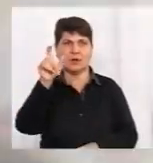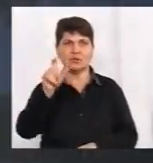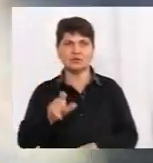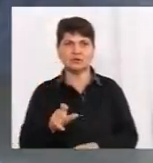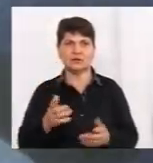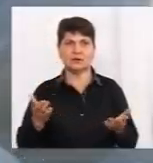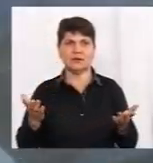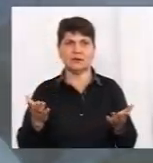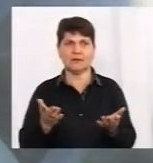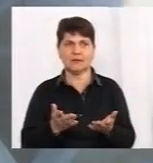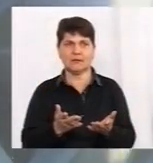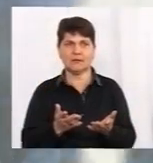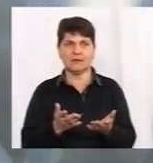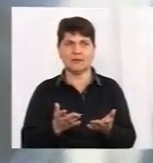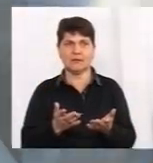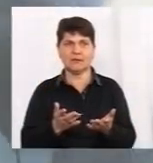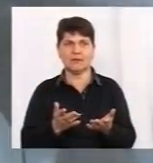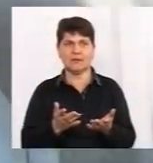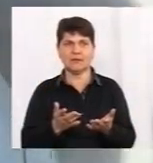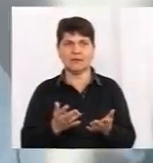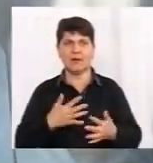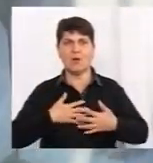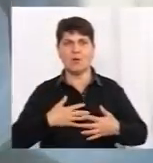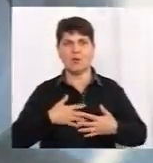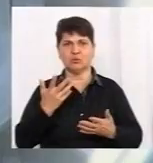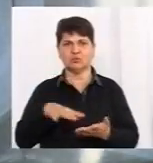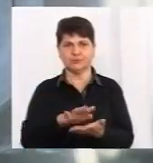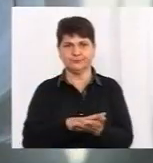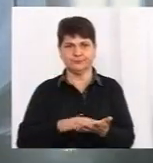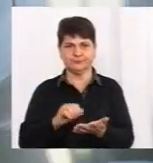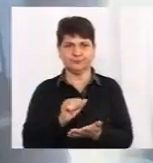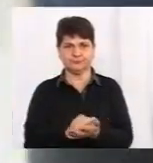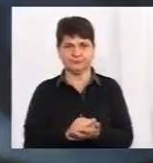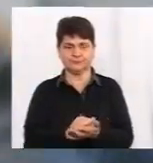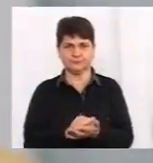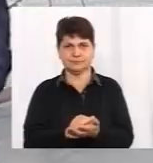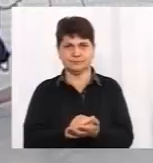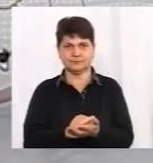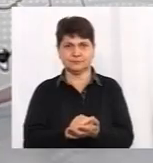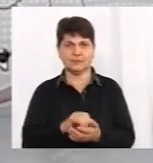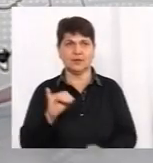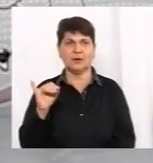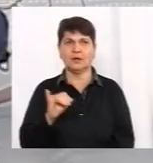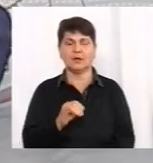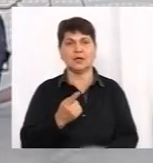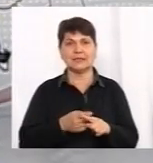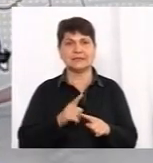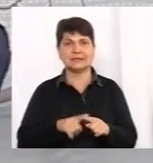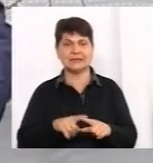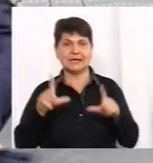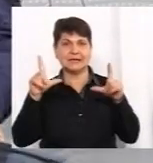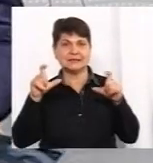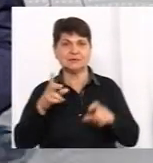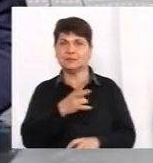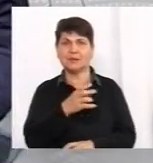в якої легені вже враження. І це знімки не